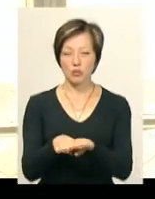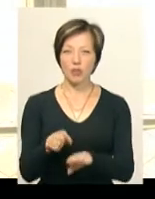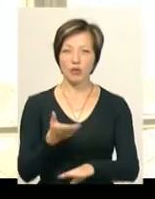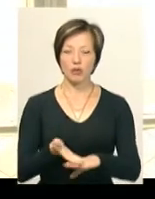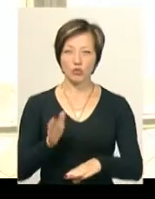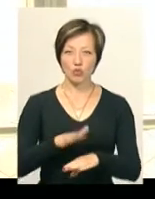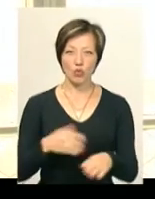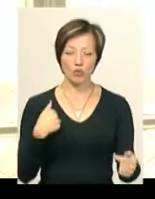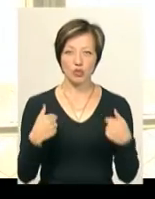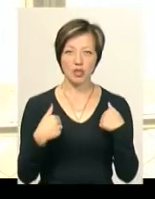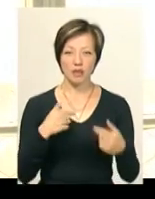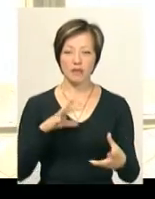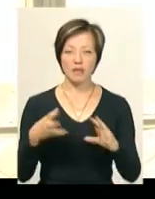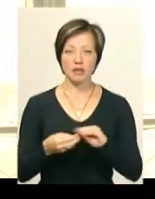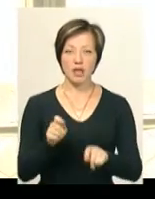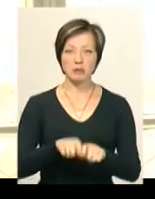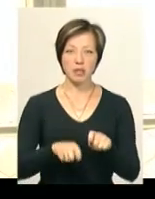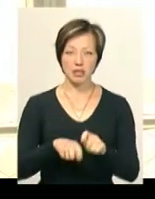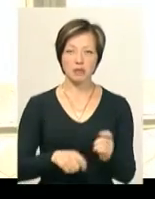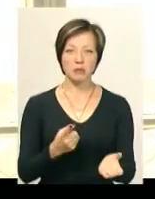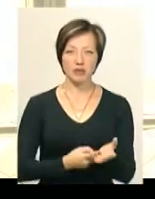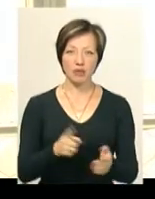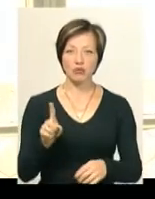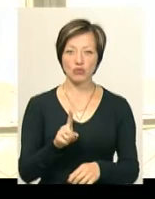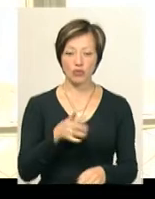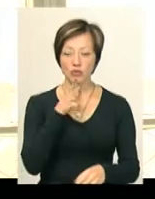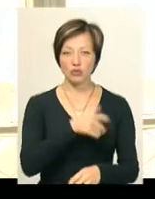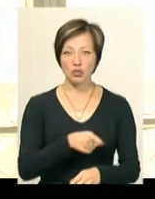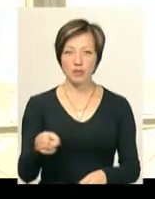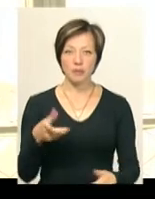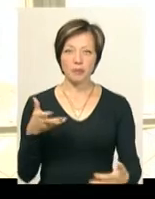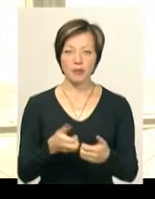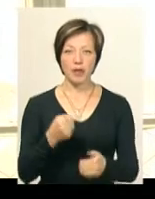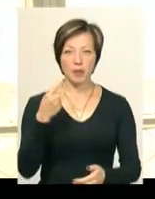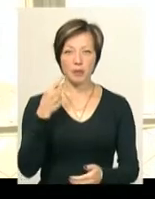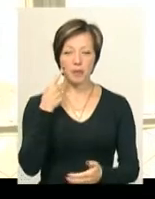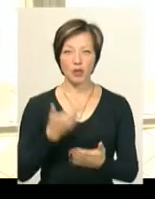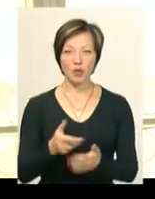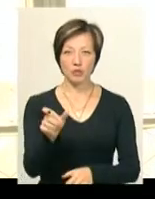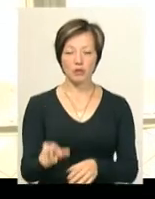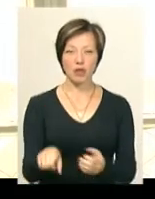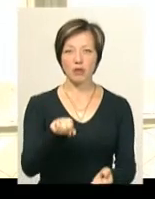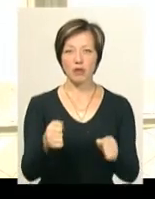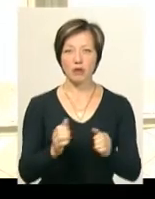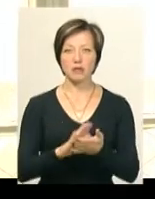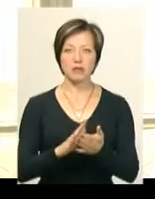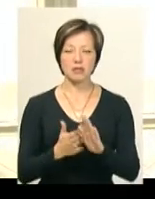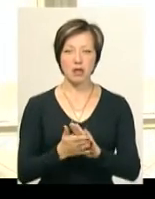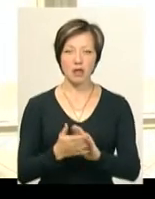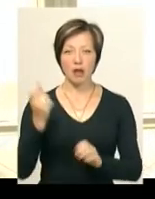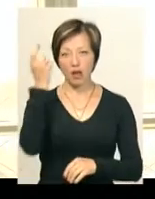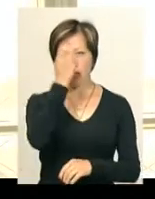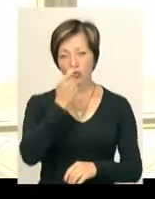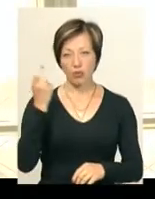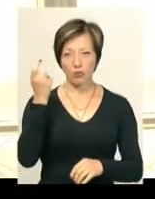Висунку судово-топологічних експертиз, де підтверджено, що в час ДТП підозрюваний керував транспортним засобом стані